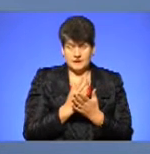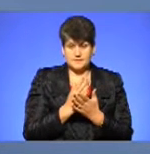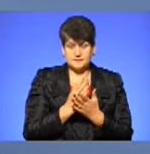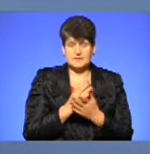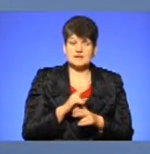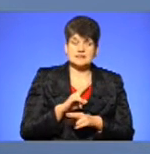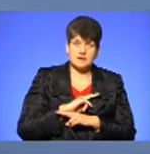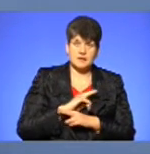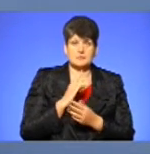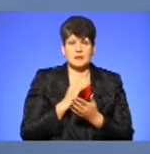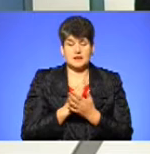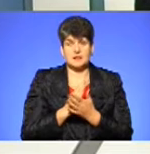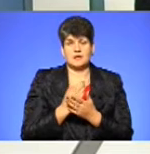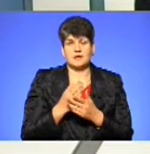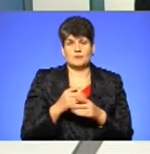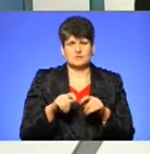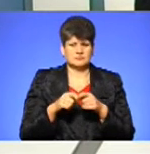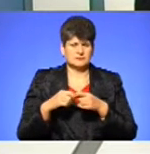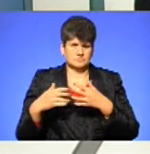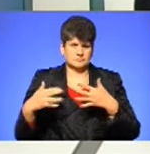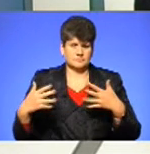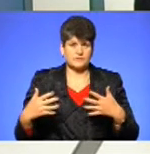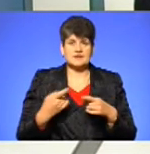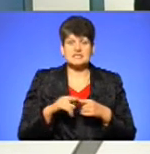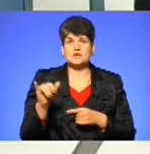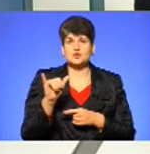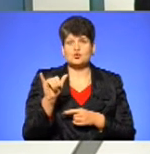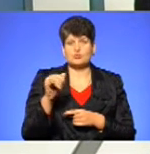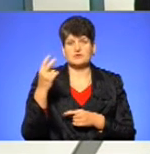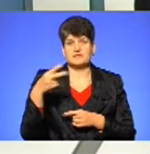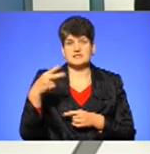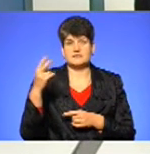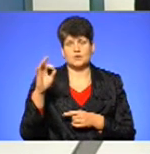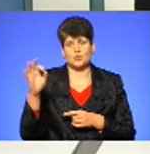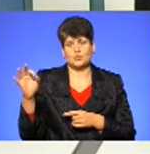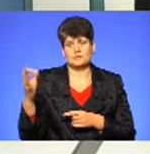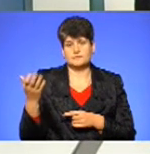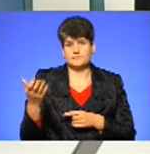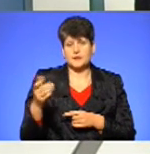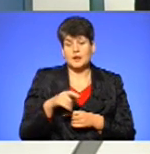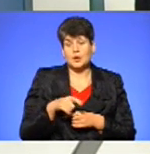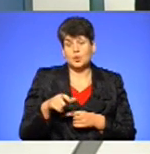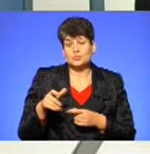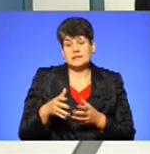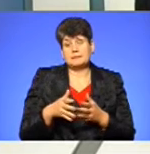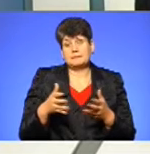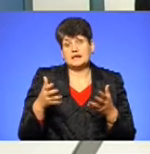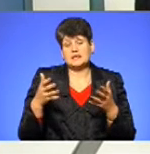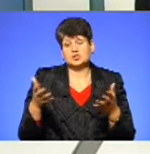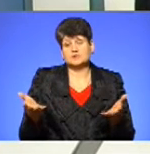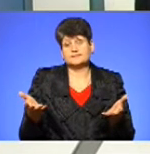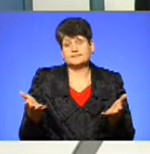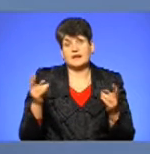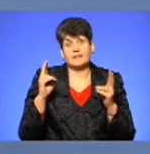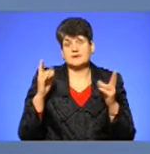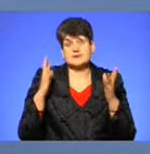загиблі і травмовані особи, то це субота о 22.00. Тобто, люди більш, ну, я не